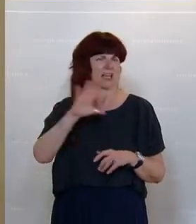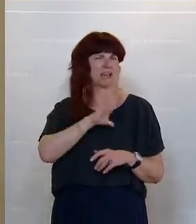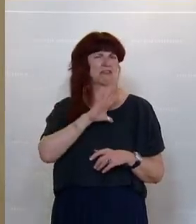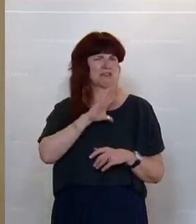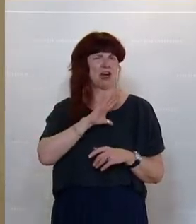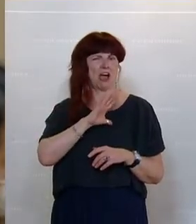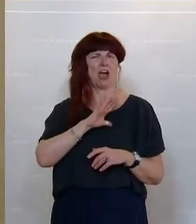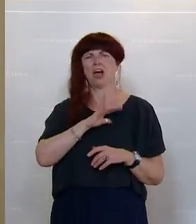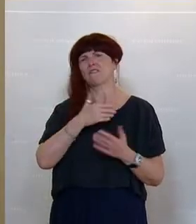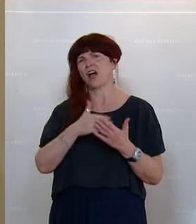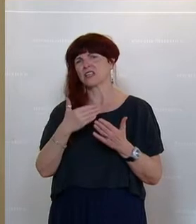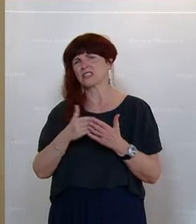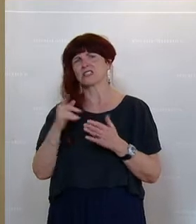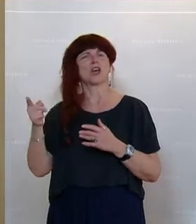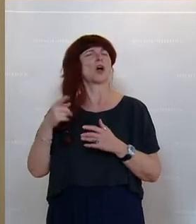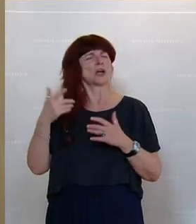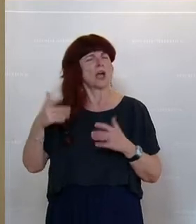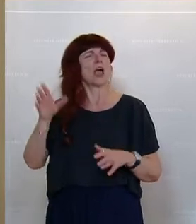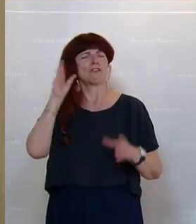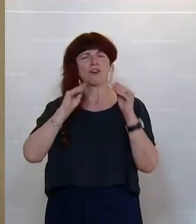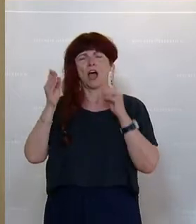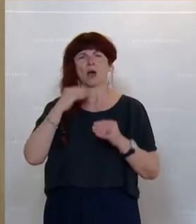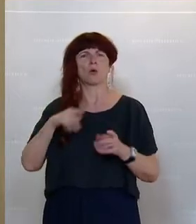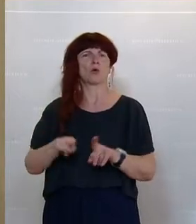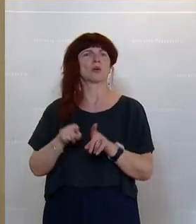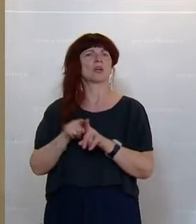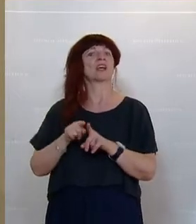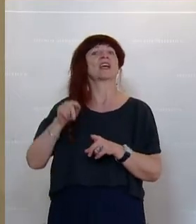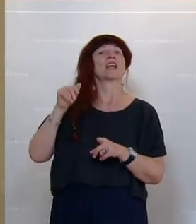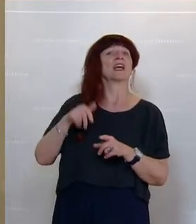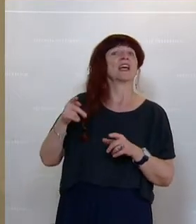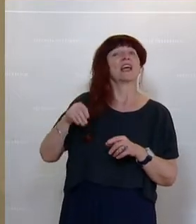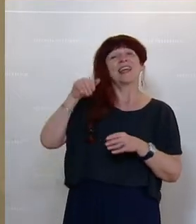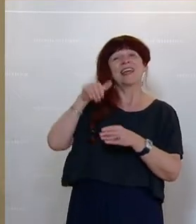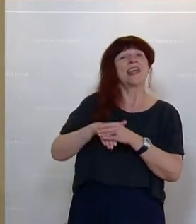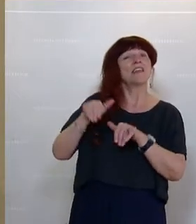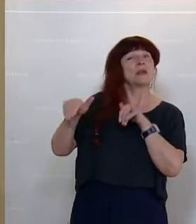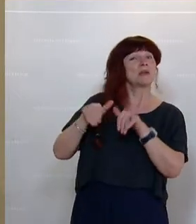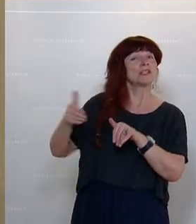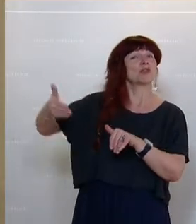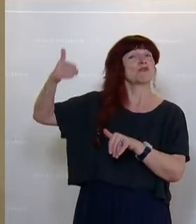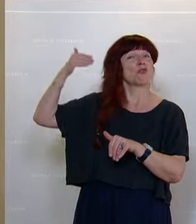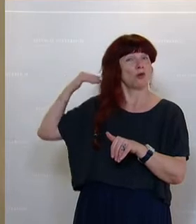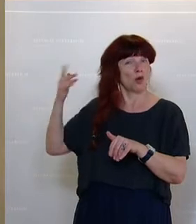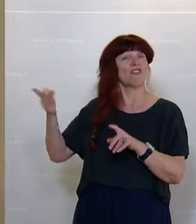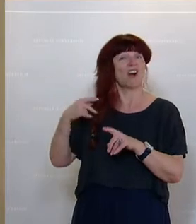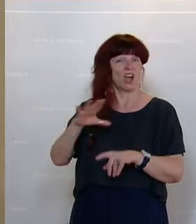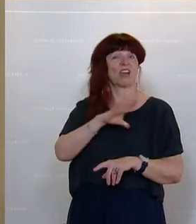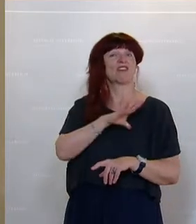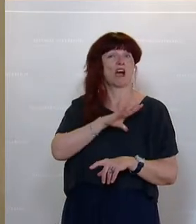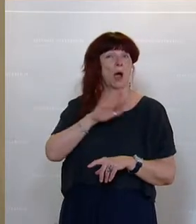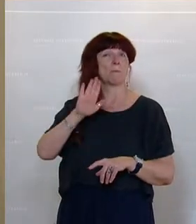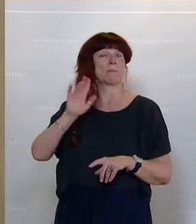Parteiobmann, Ihr designiert als Innenminister, hat ja die Sicherheit gefährdet, Stichwort BVT. Jetzt gefährden Sie gemeinsam die